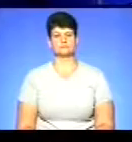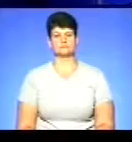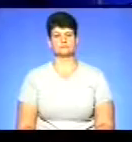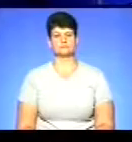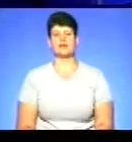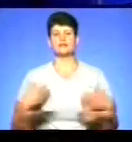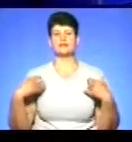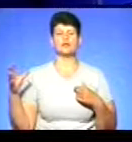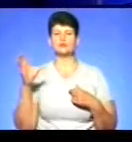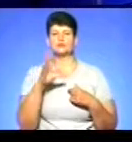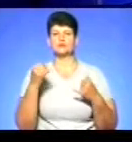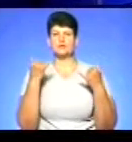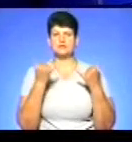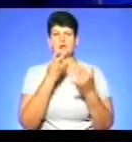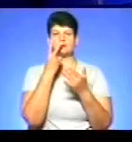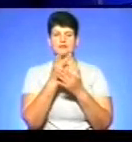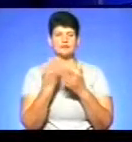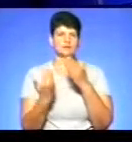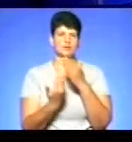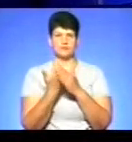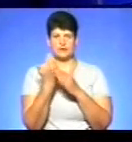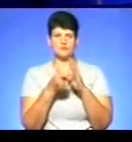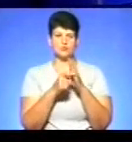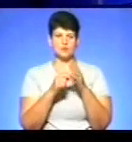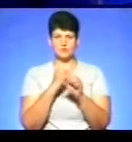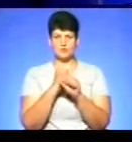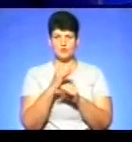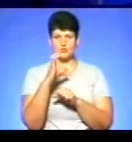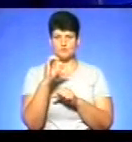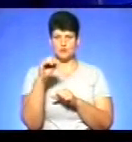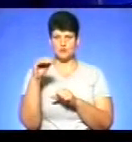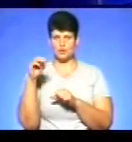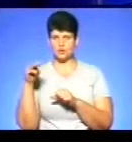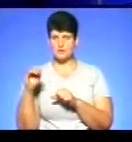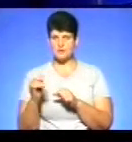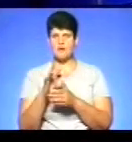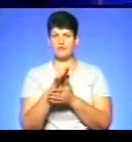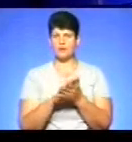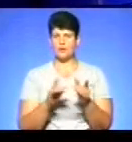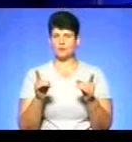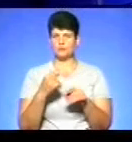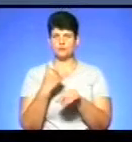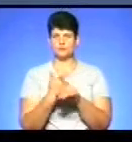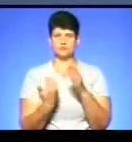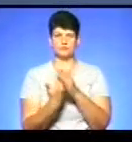Вітаю усіх, хто зараз з нами. Ви дивитесь новини. У студії працює Соломія Струс. І далі коротко про головні події дня.